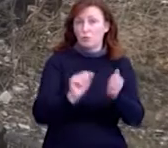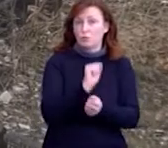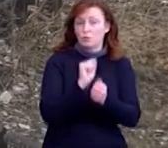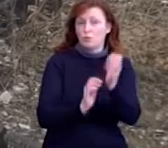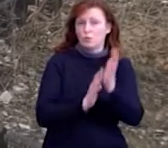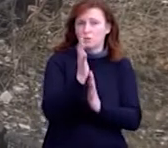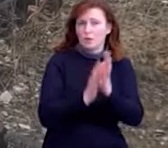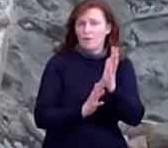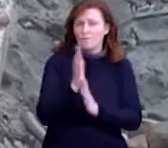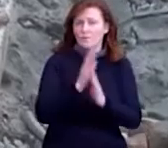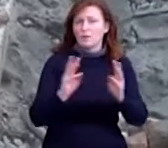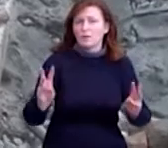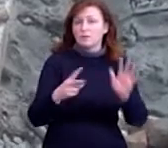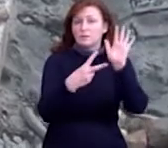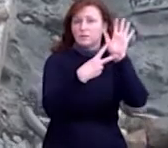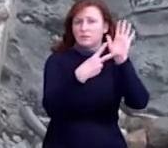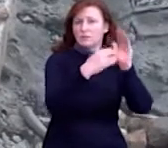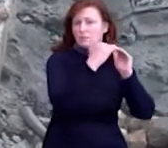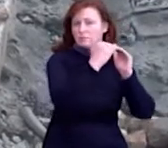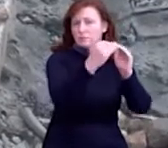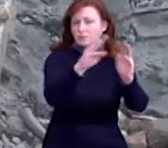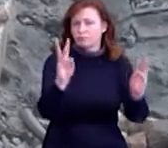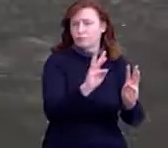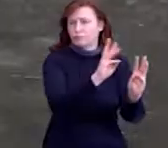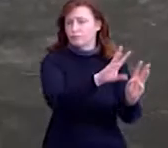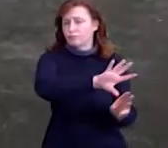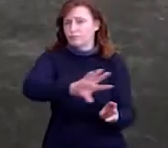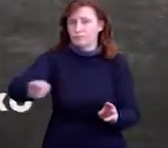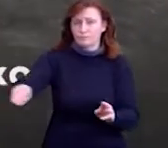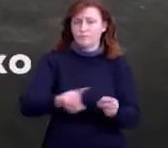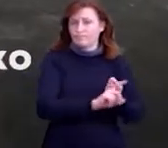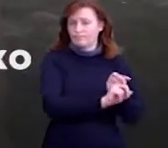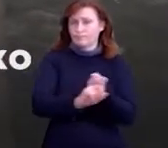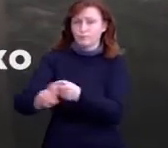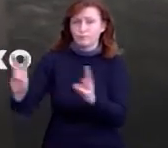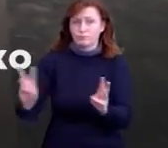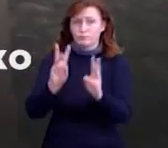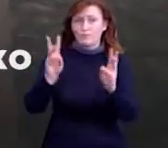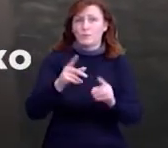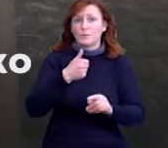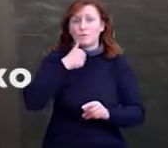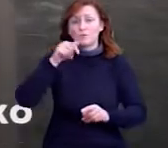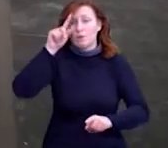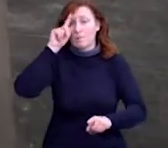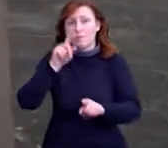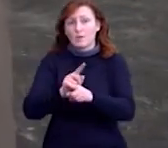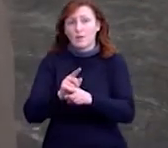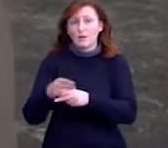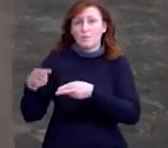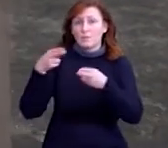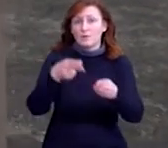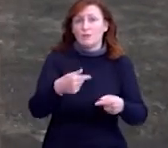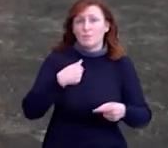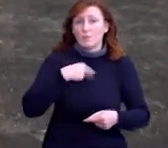згоріли сім хат. Вогонь пройшов 20 гектарів територій. То мій родний брат приїхав із Чернігова, і він же